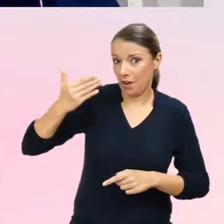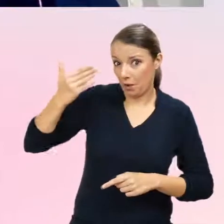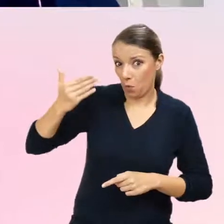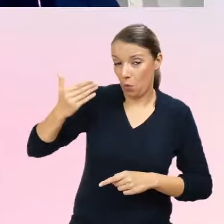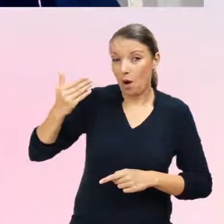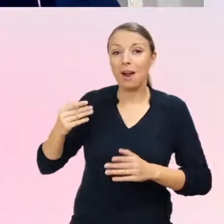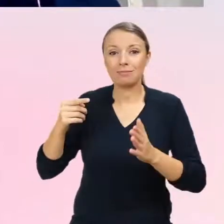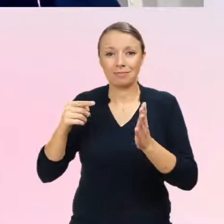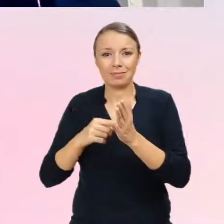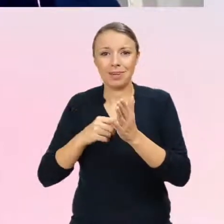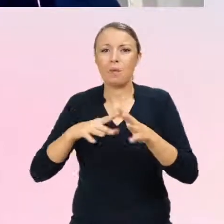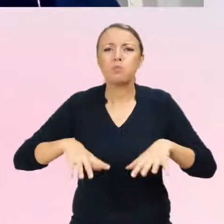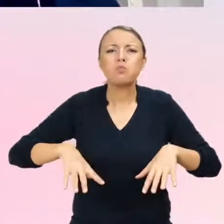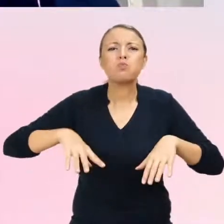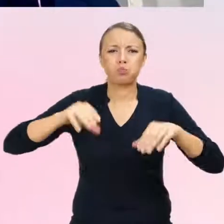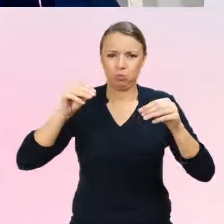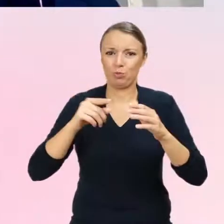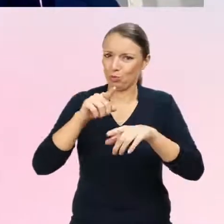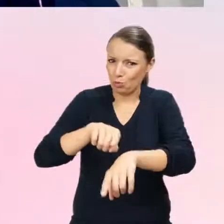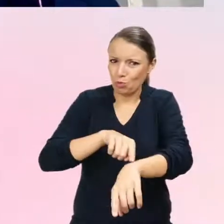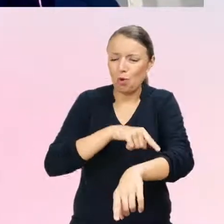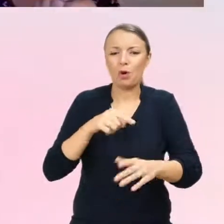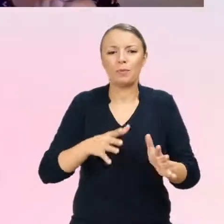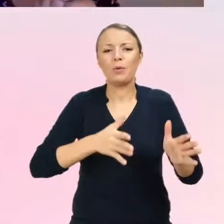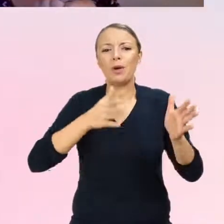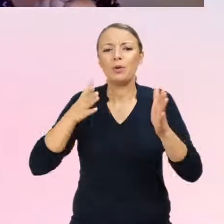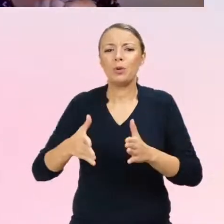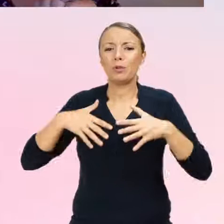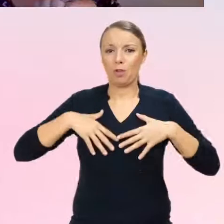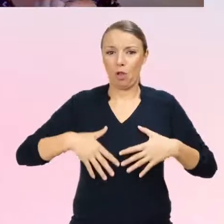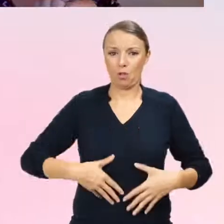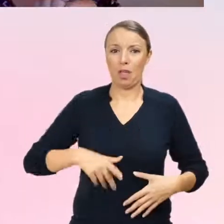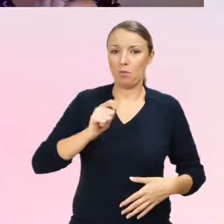bardzo długo. Tożsamość płciowa, zaburzenia psychiczne.